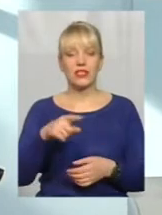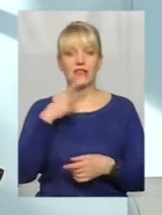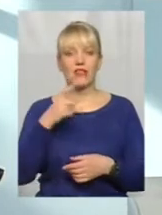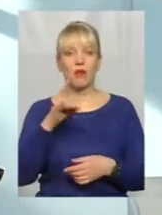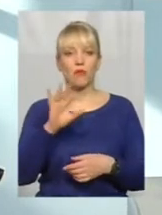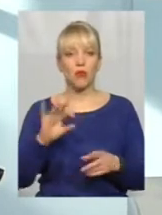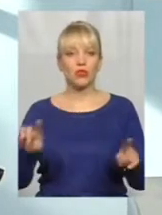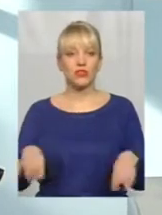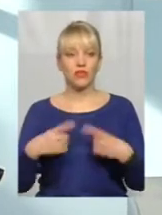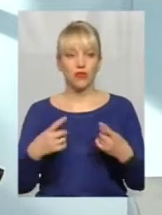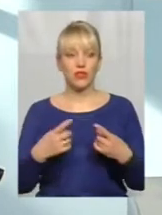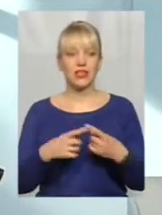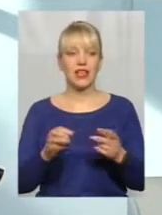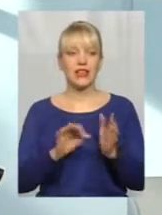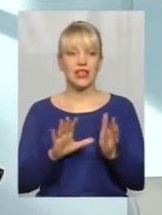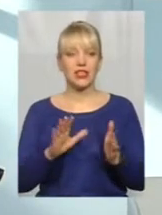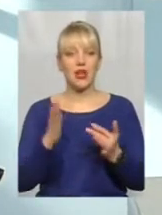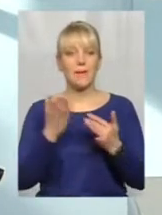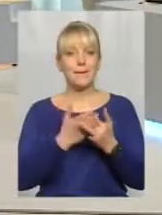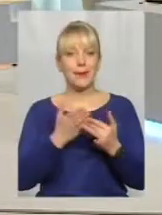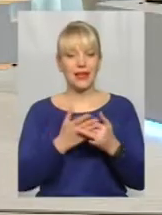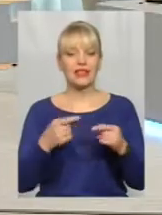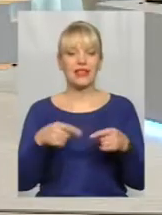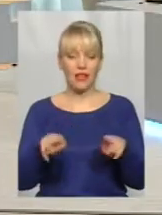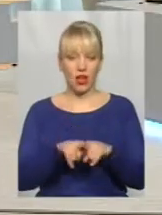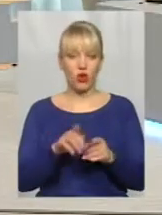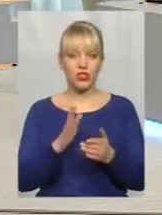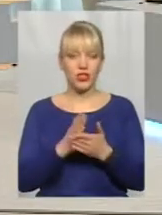створення енергетичної біржі. Це теж один з елементів.